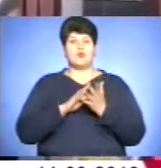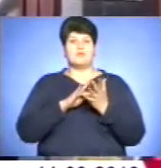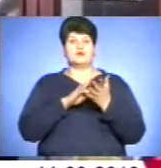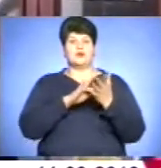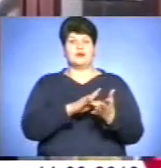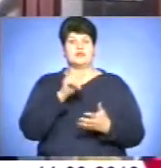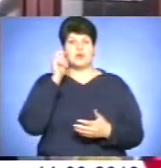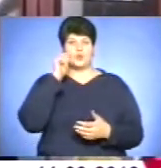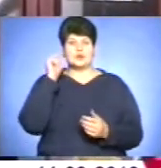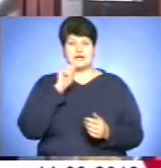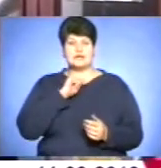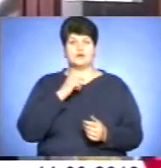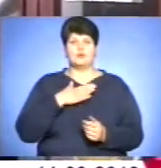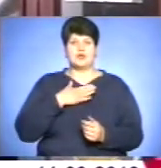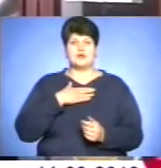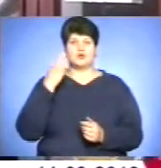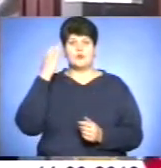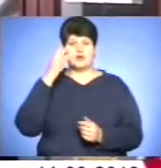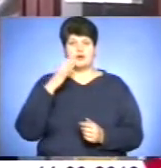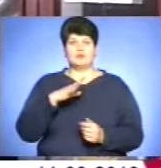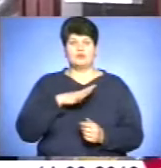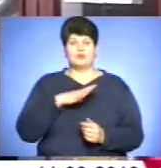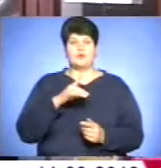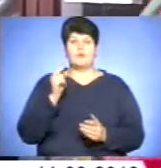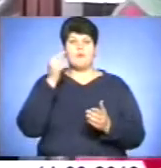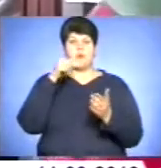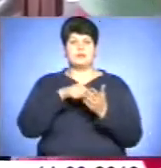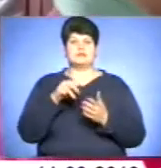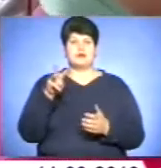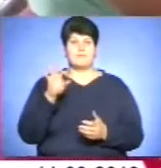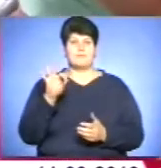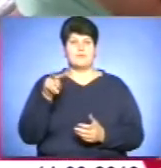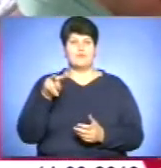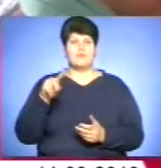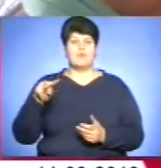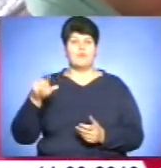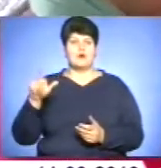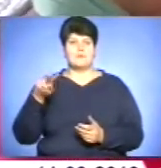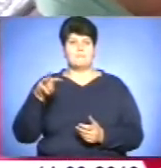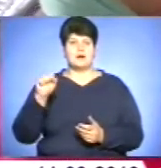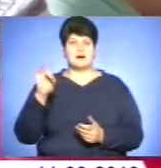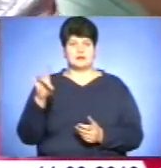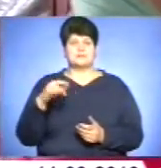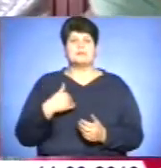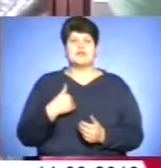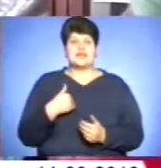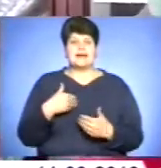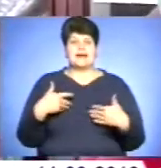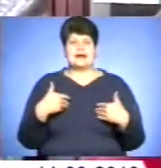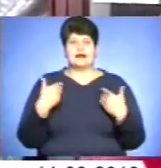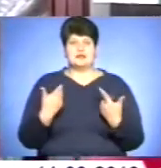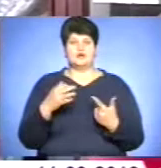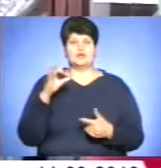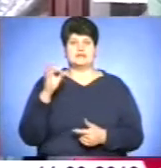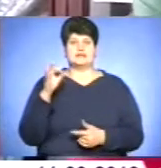моєю мрією завжди було попасти на Монмарт. Тим більше мені радив Олександр